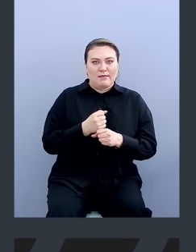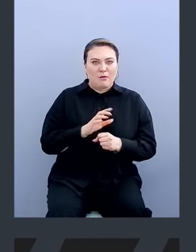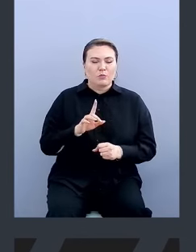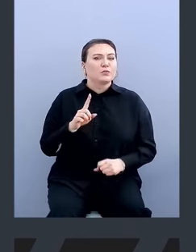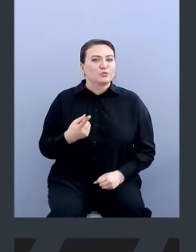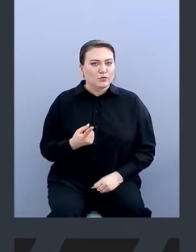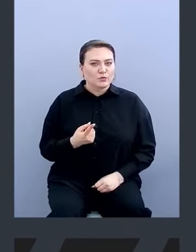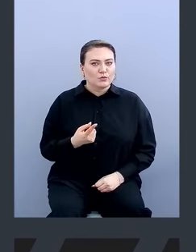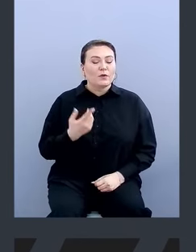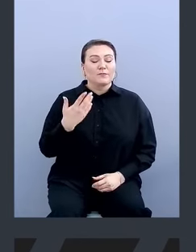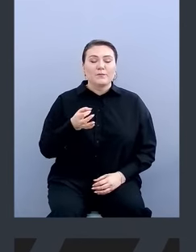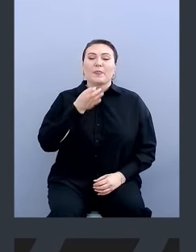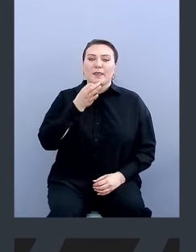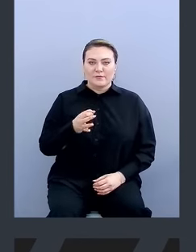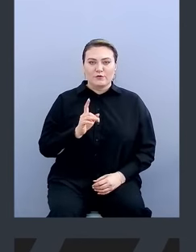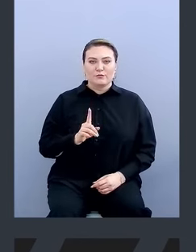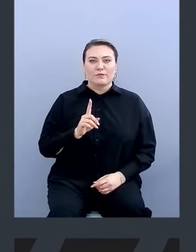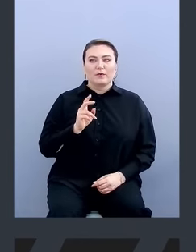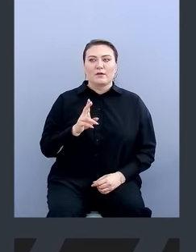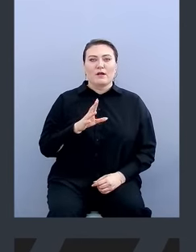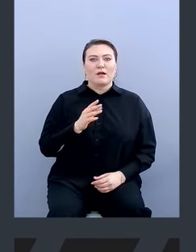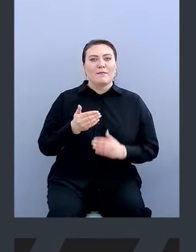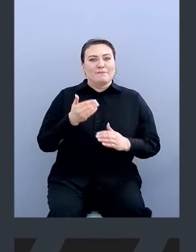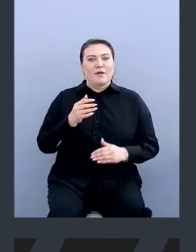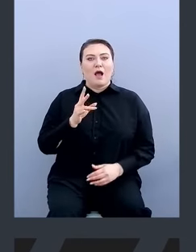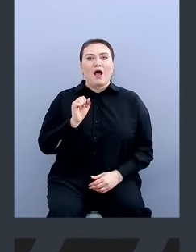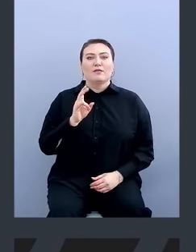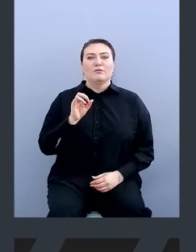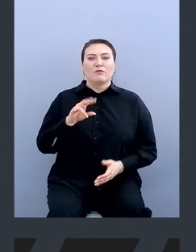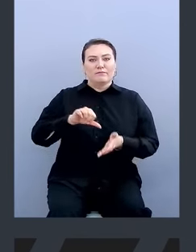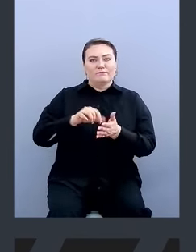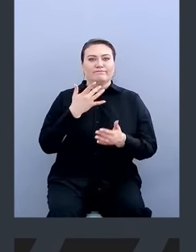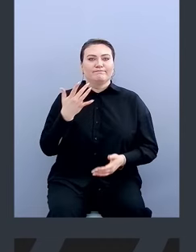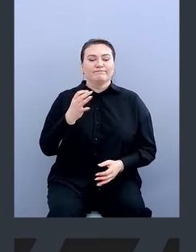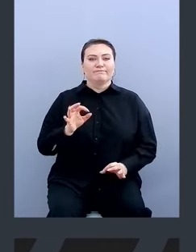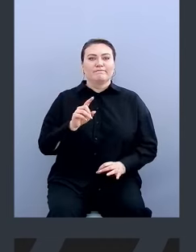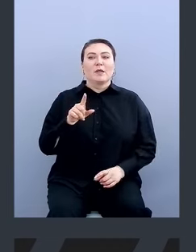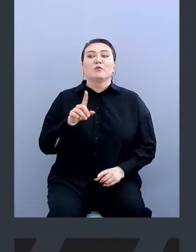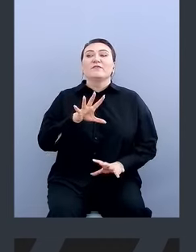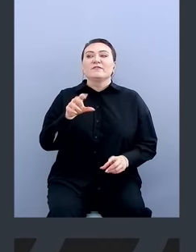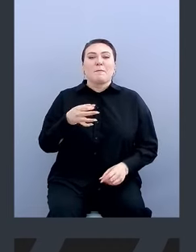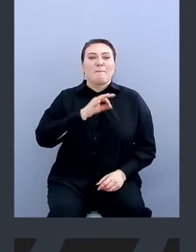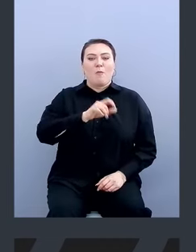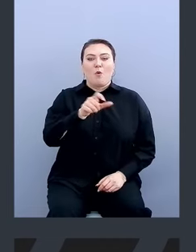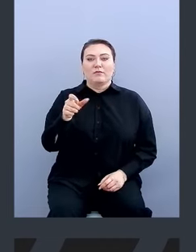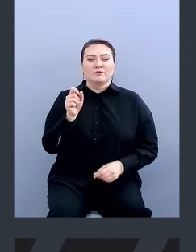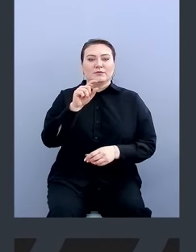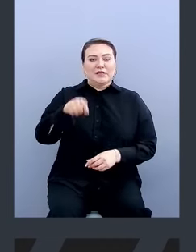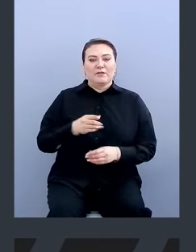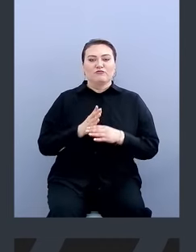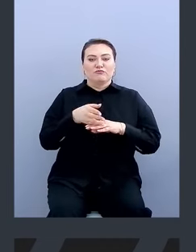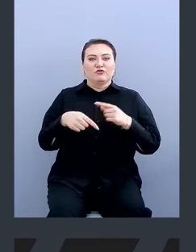Потому что, как вот Антон выступал передо мной, если вы заставите всех пользователей ходить через ВДАй,